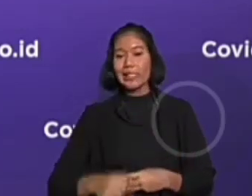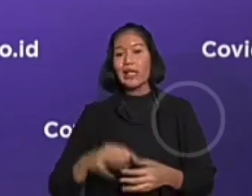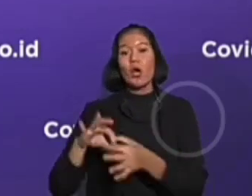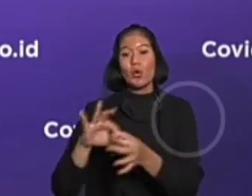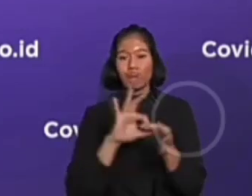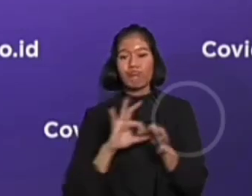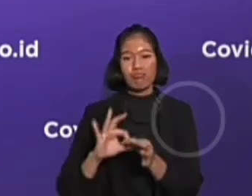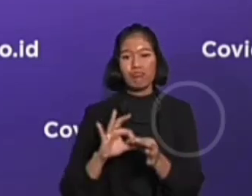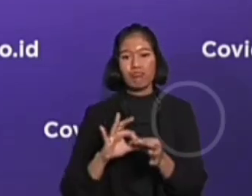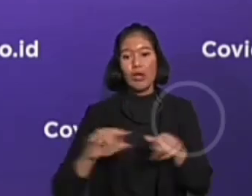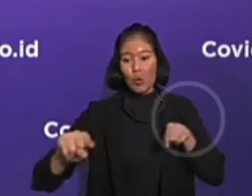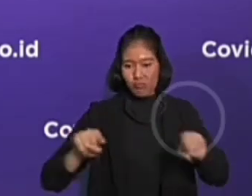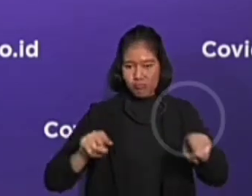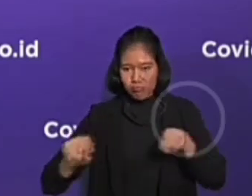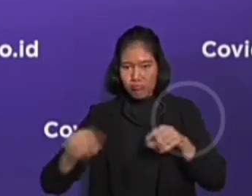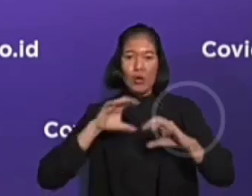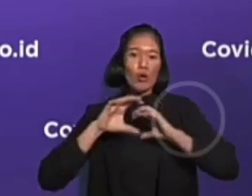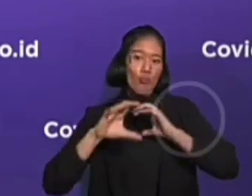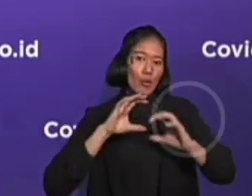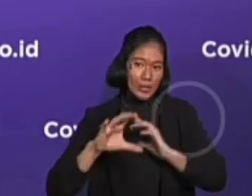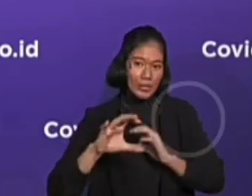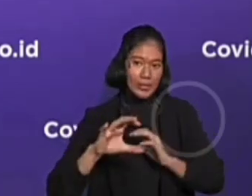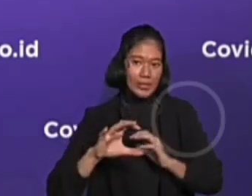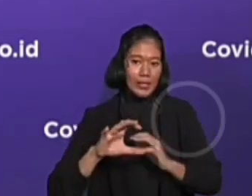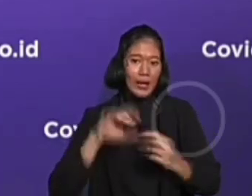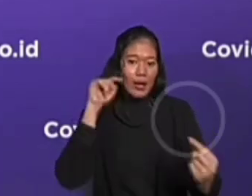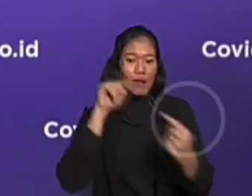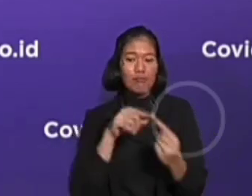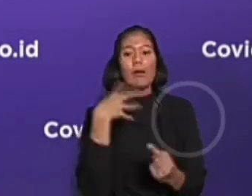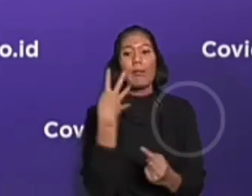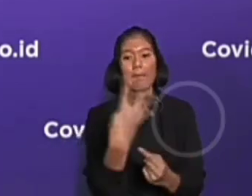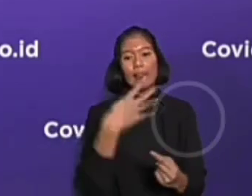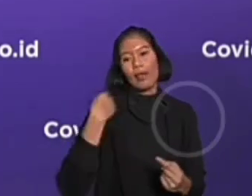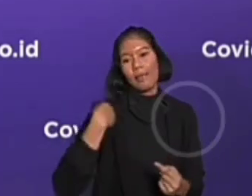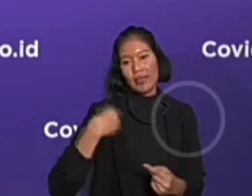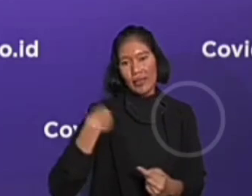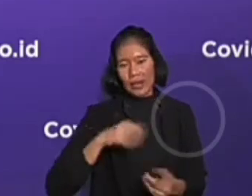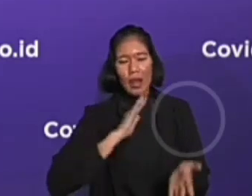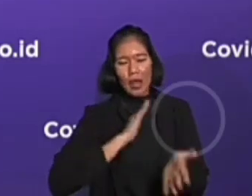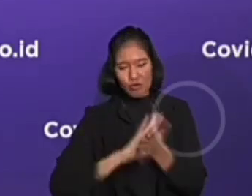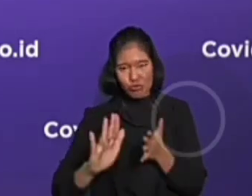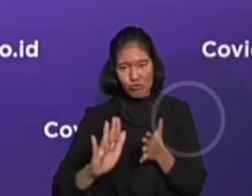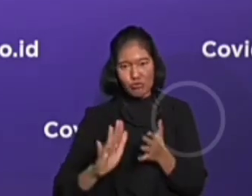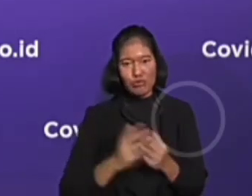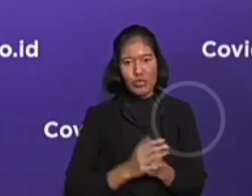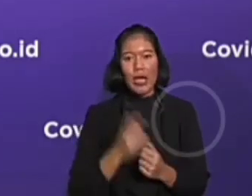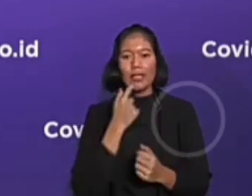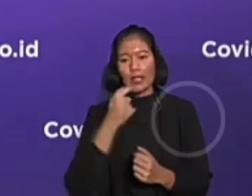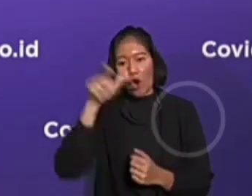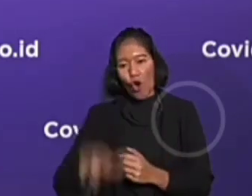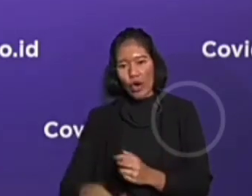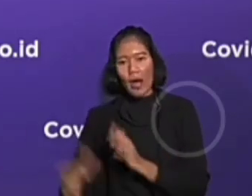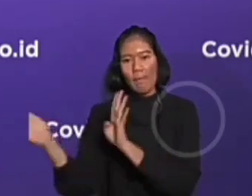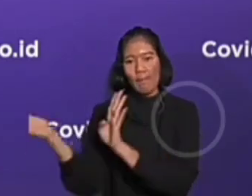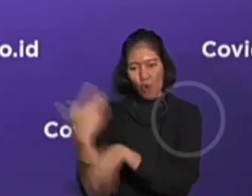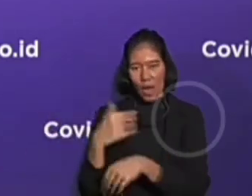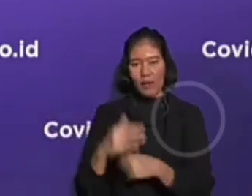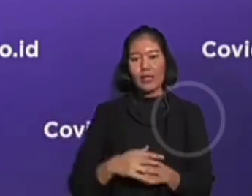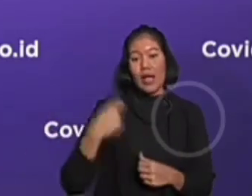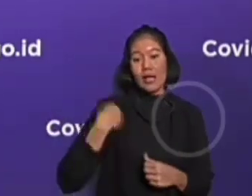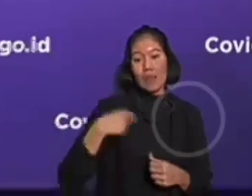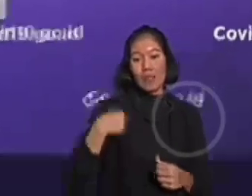komunikasi dengan empat kementerian lembaga yang terkait langsung dengan kepulangan PMI, Kementerian Perhubungan,